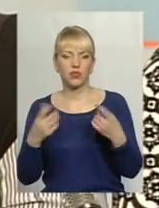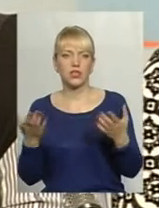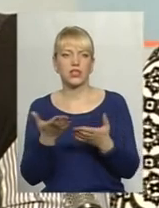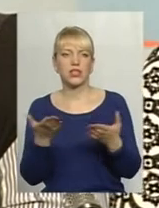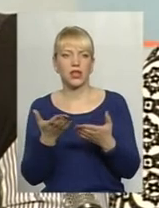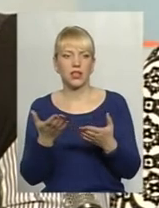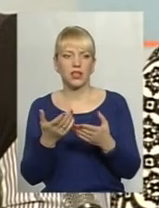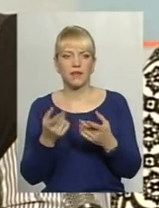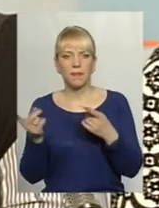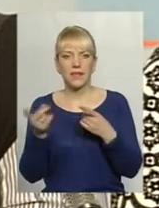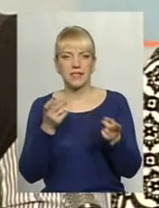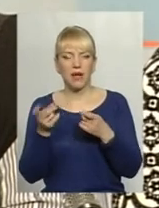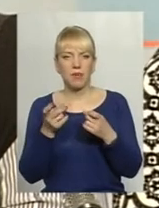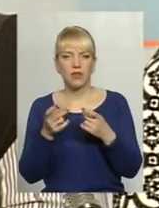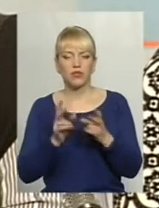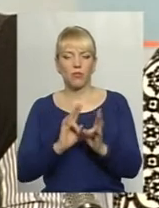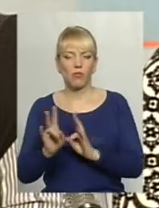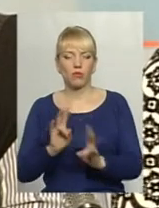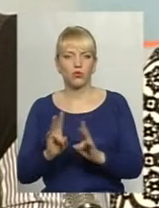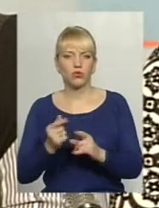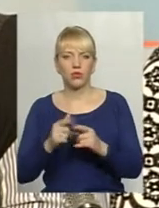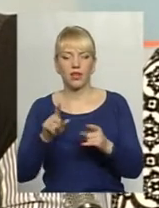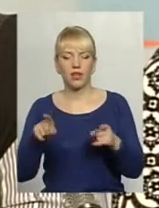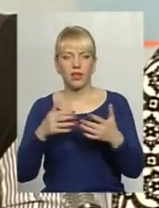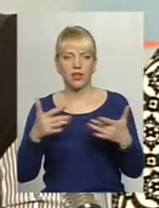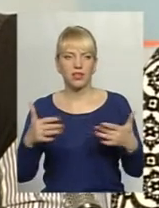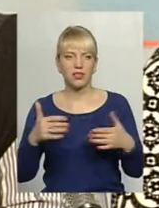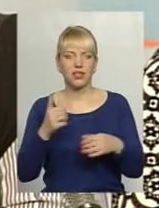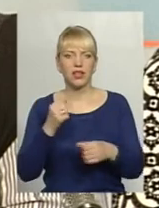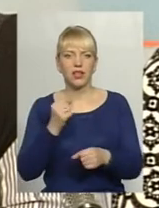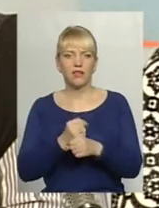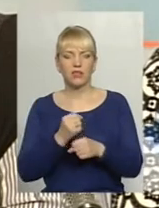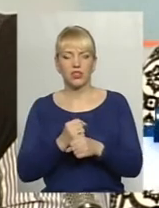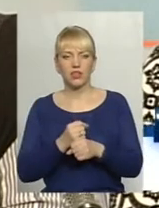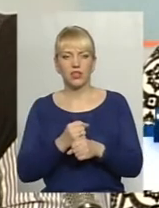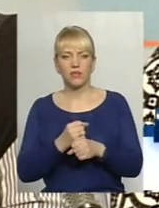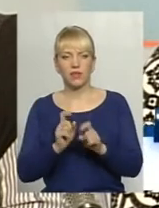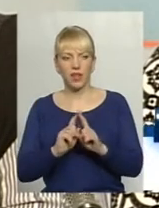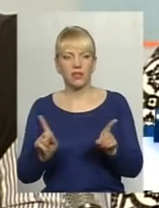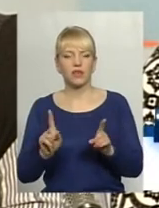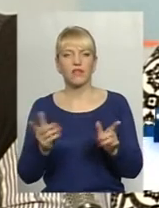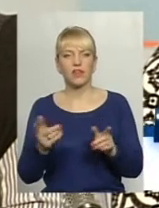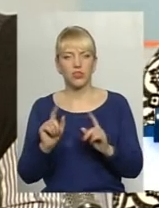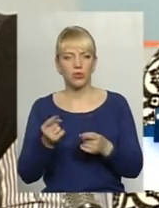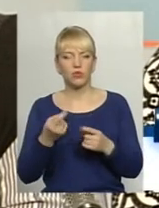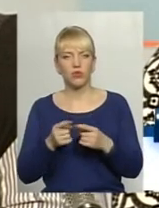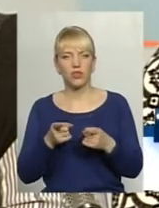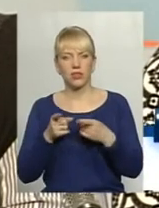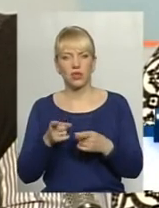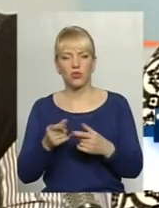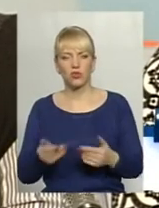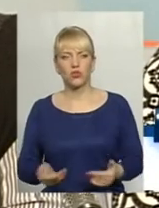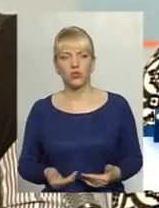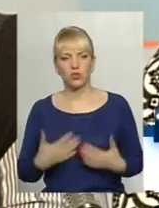туди заманюють, провокують потім на різні вчинки неадекватні. Які навіть загрожують деколи життю